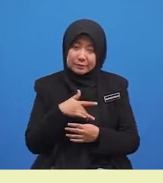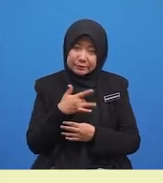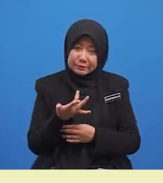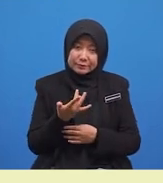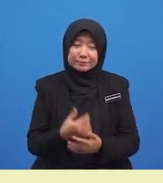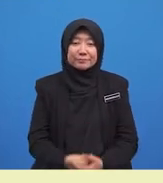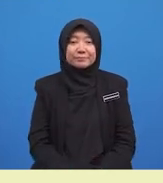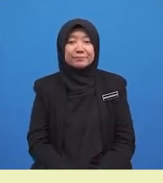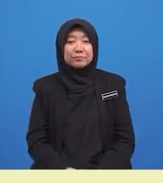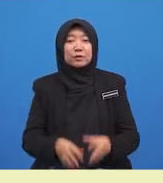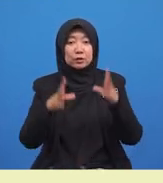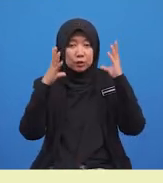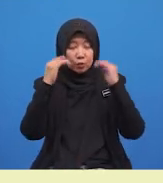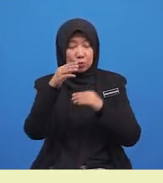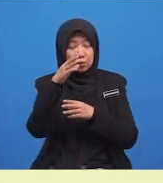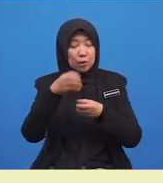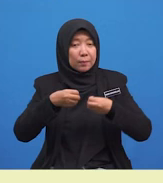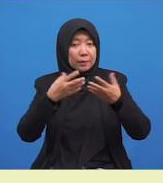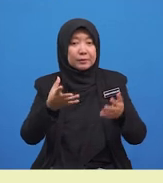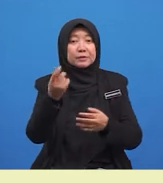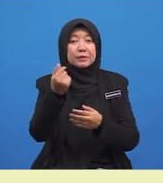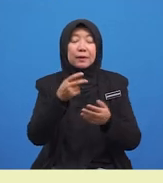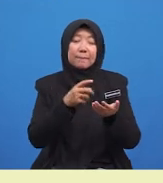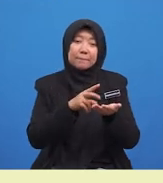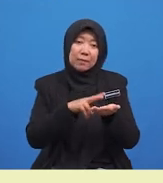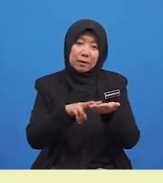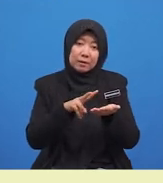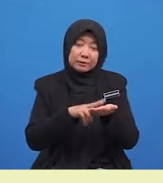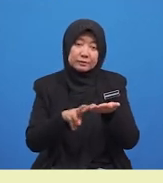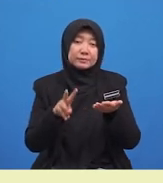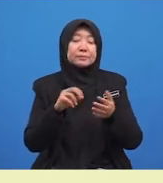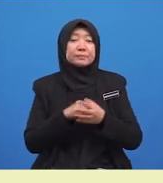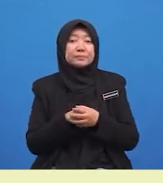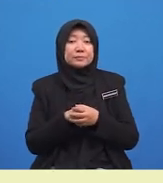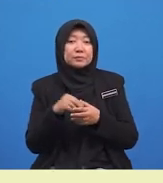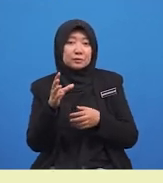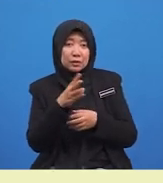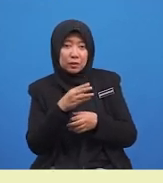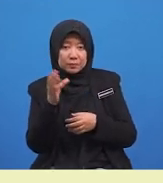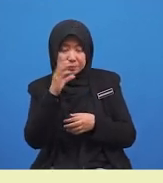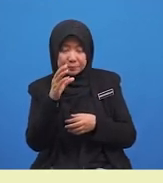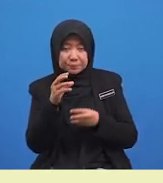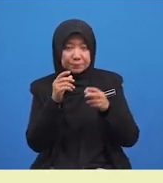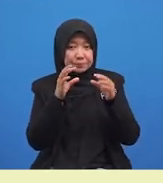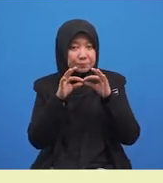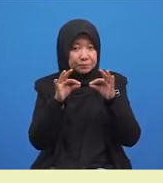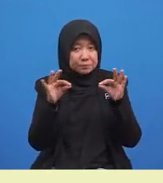beri sedikit masa untuk kamu baca dan gariskan ayat majmuk dalam teks ini.